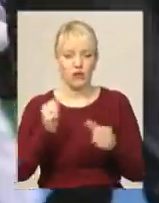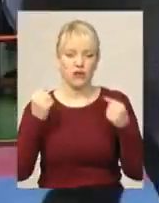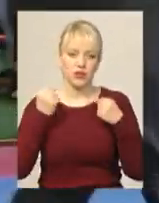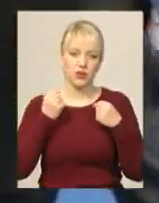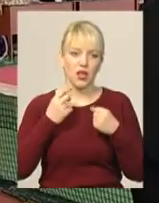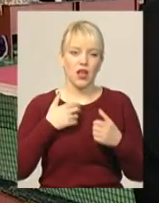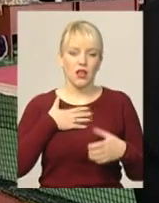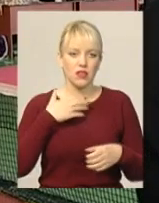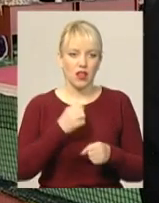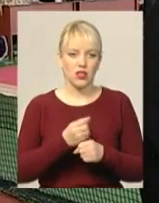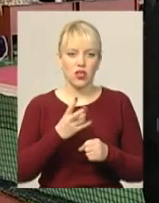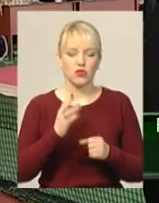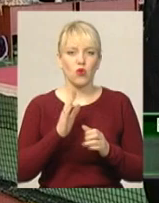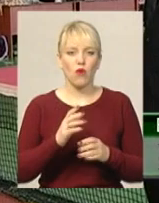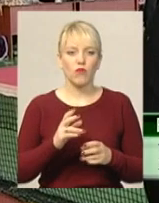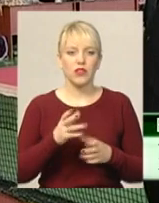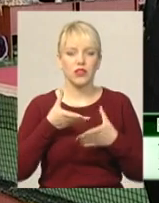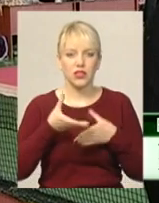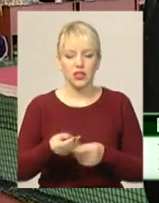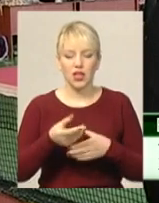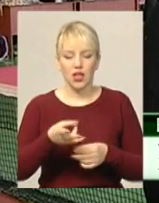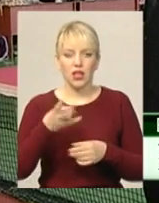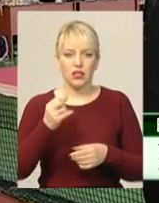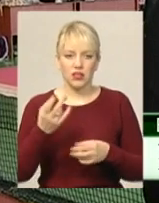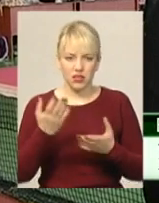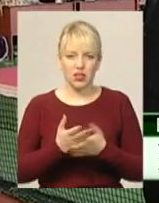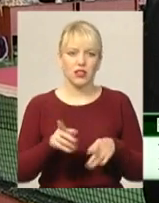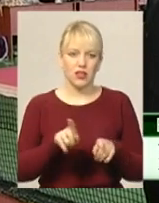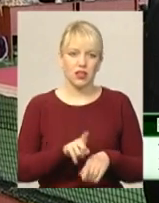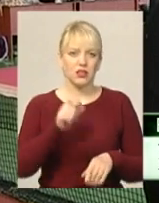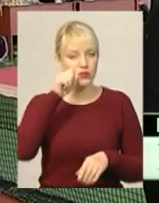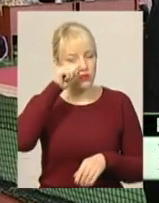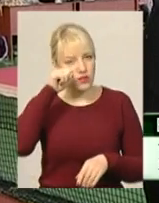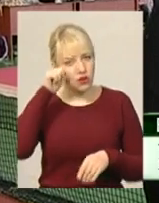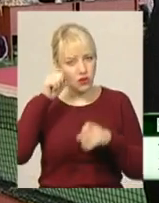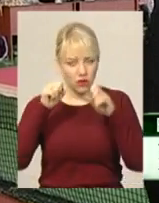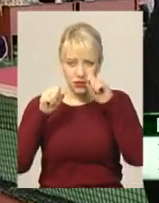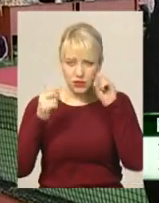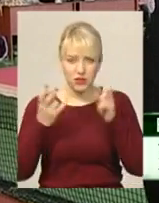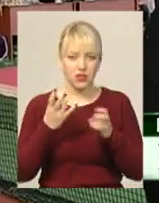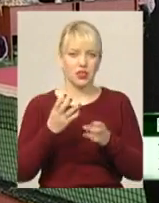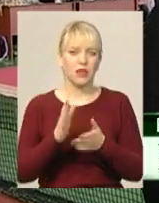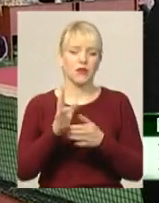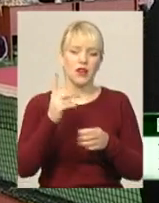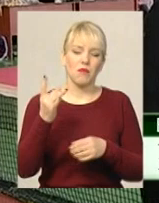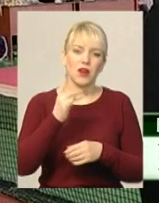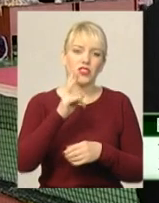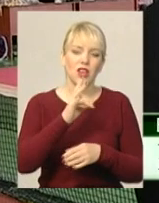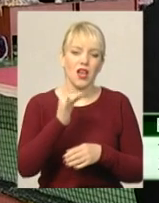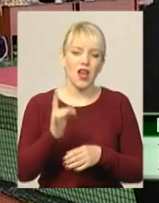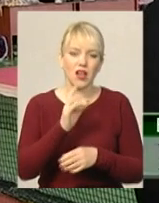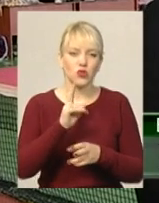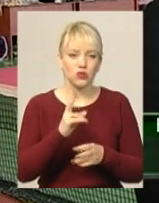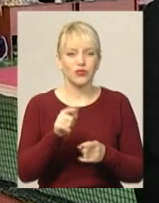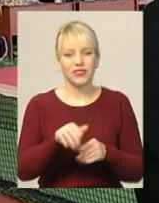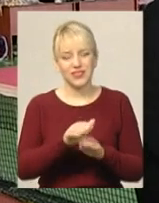на подальший бій Є таке, що ще приходиться втирати сльози, ну в основному дітки тільки які перші рази, то тіша трошки